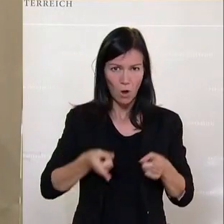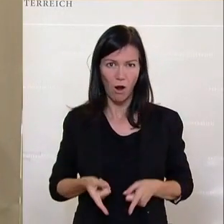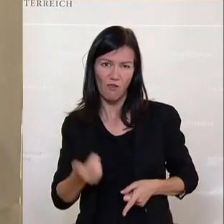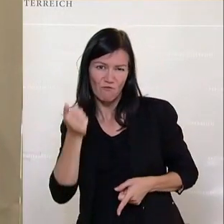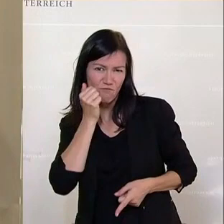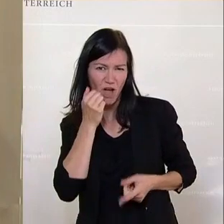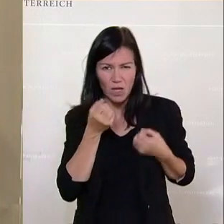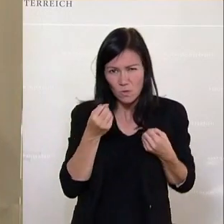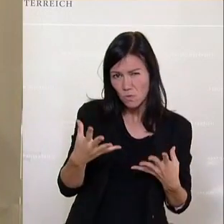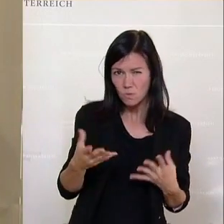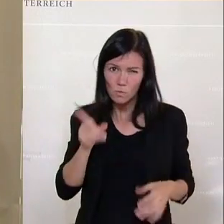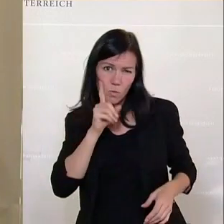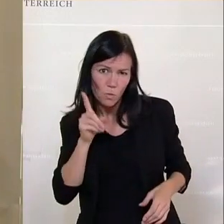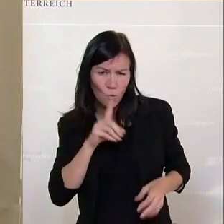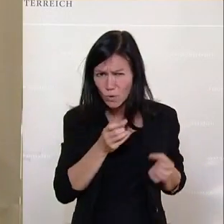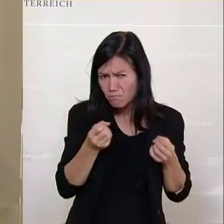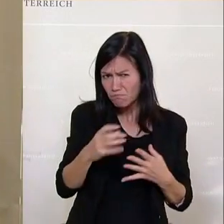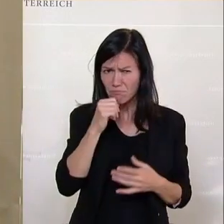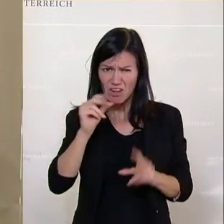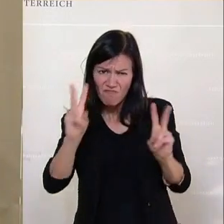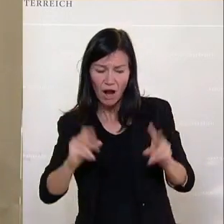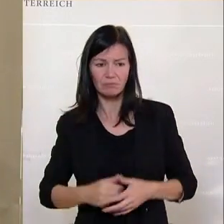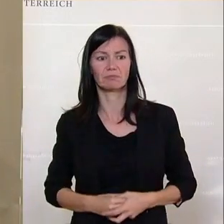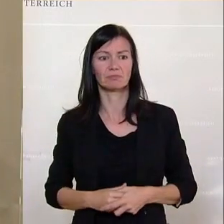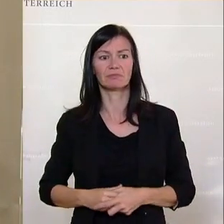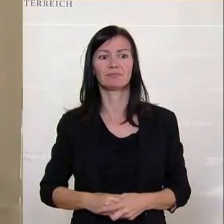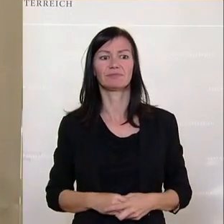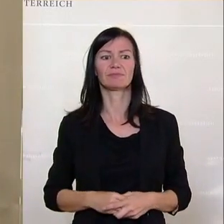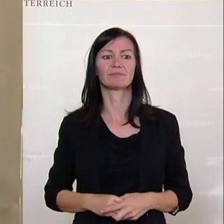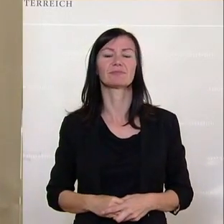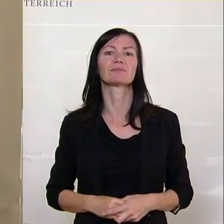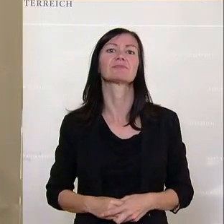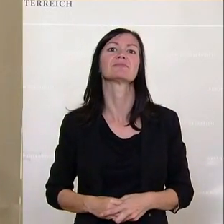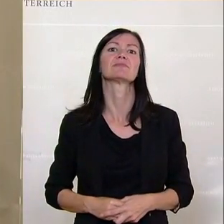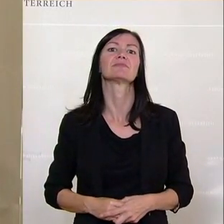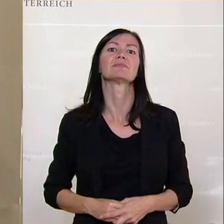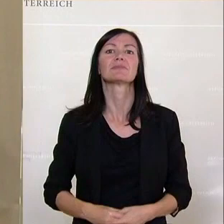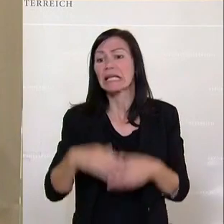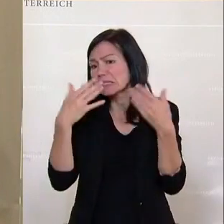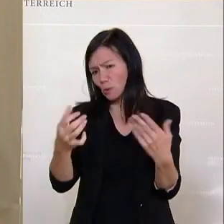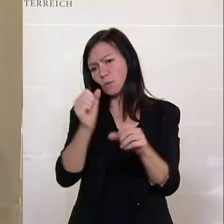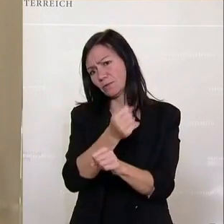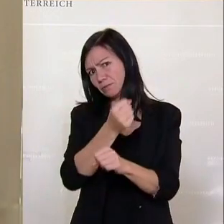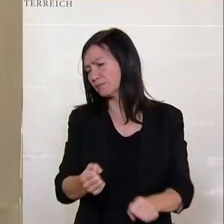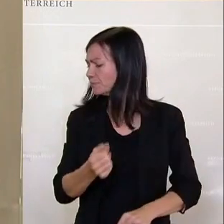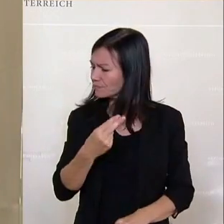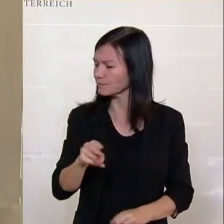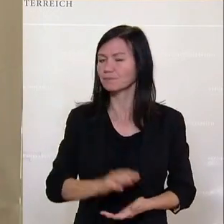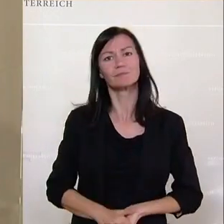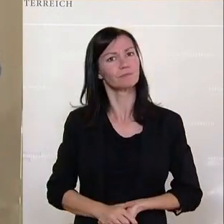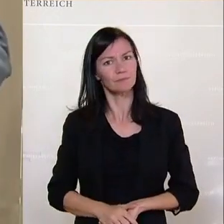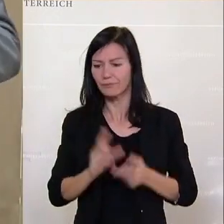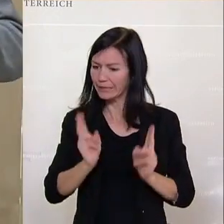Fake News, alles Lüge, alles unwahr. Und so kann es, so kann es nicht sein. Und ich möchte nur ein Beispiel